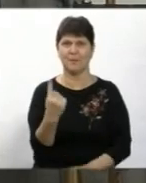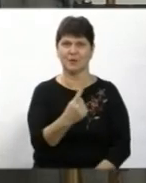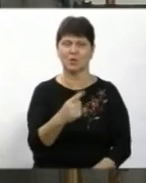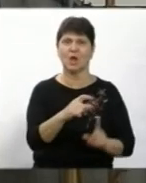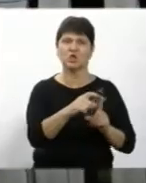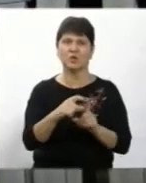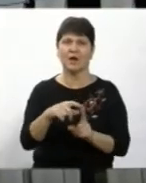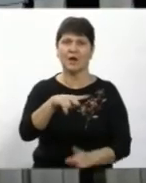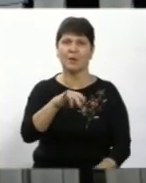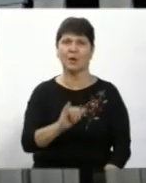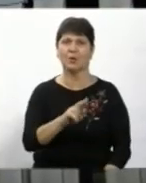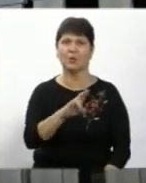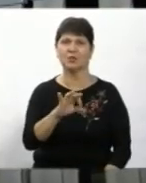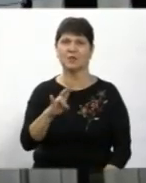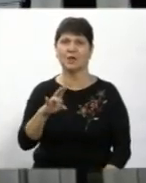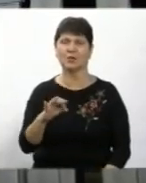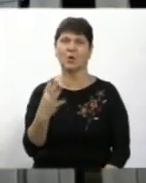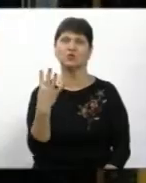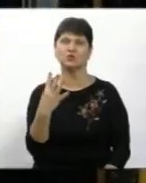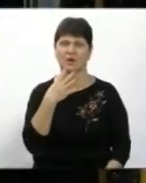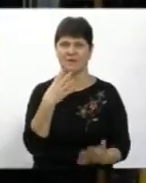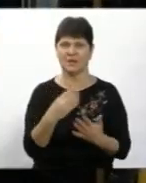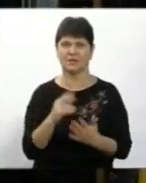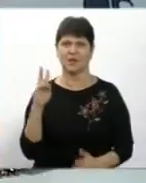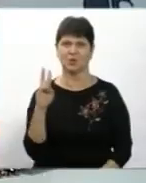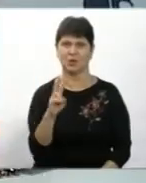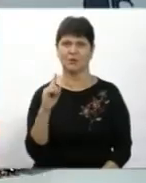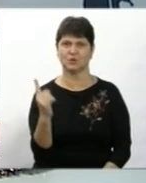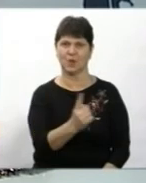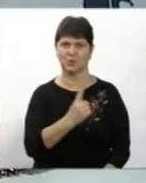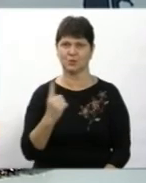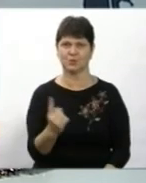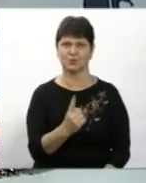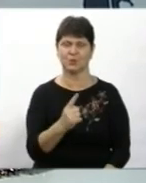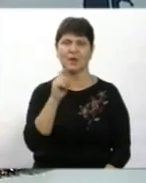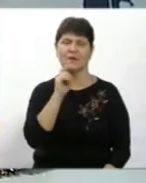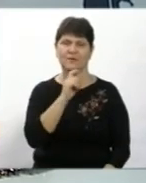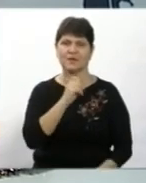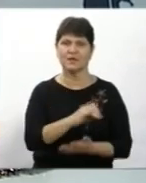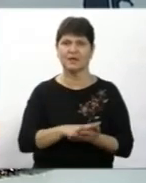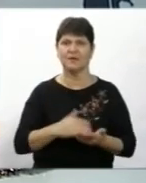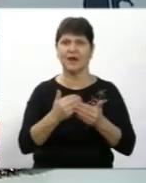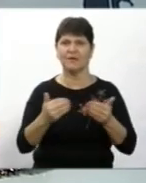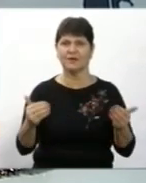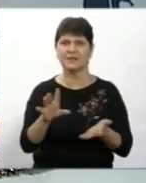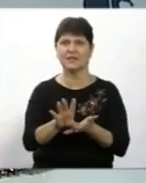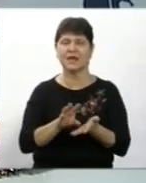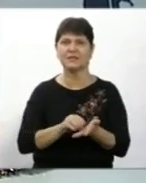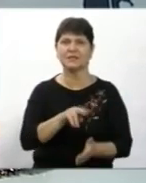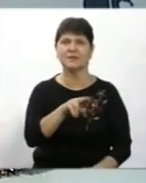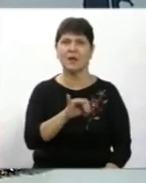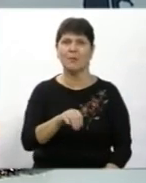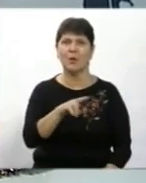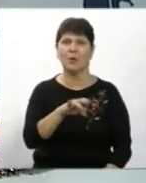словами Луценка, у Вінниці корисує 4 власних тролейбуси У Вінниці триває виставка зразків подільських і